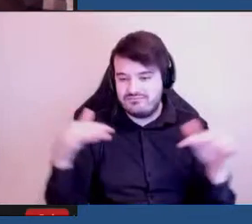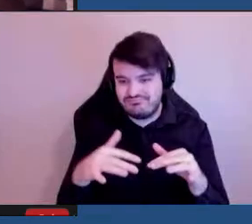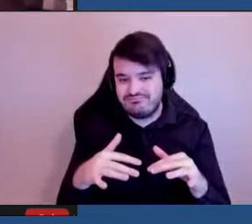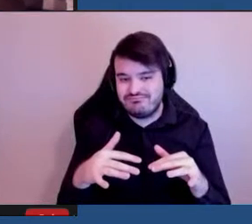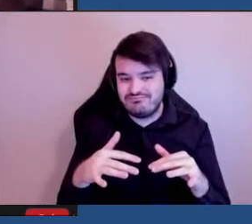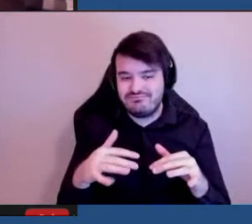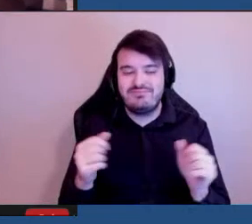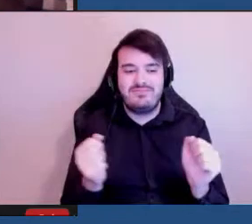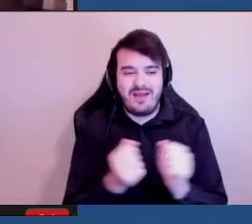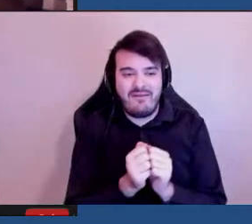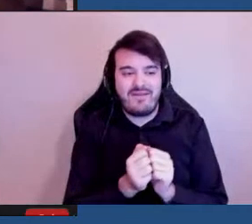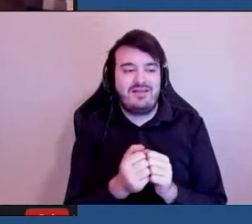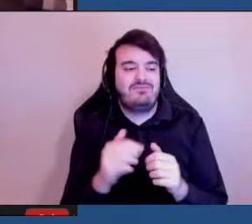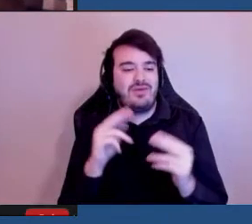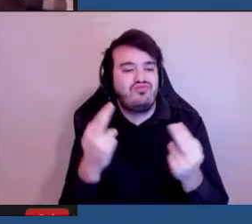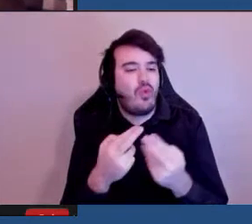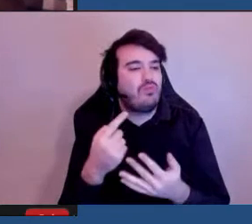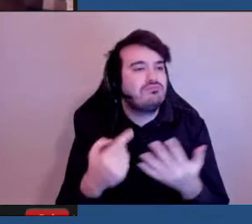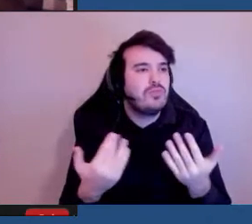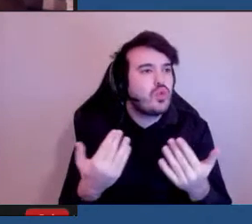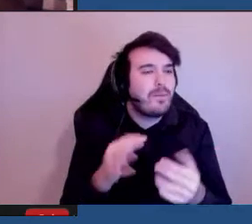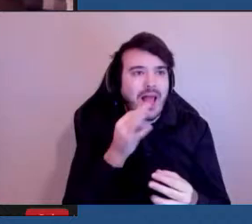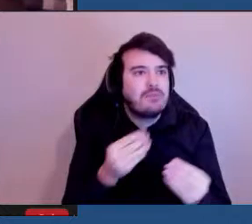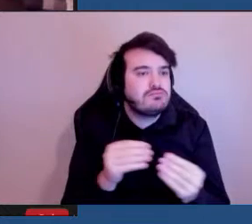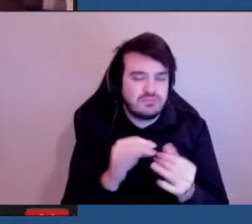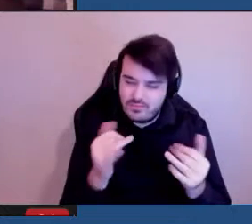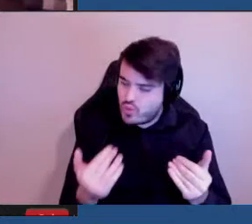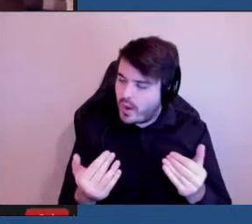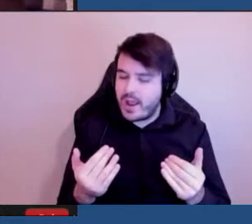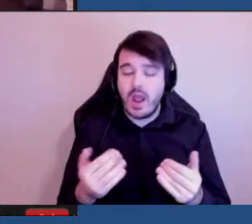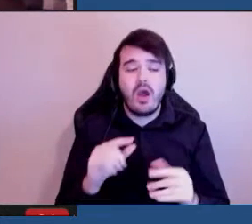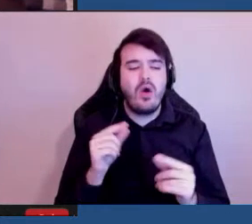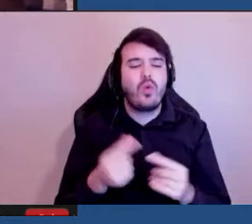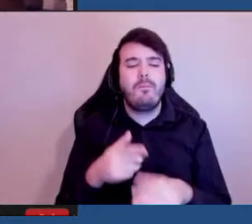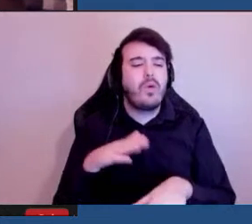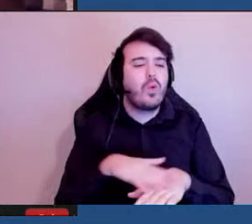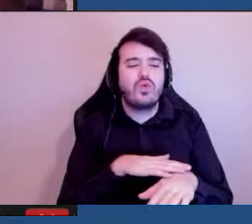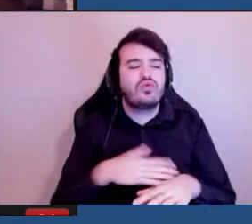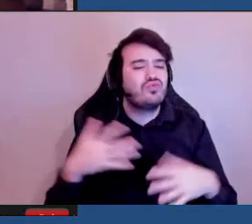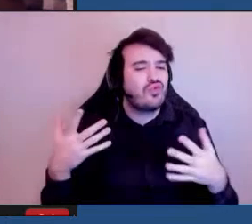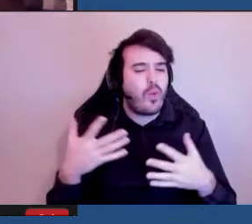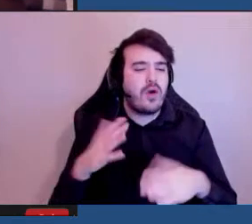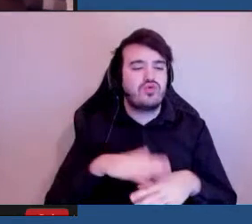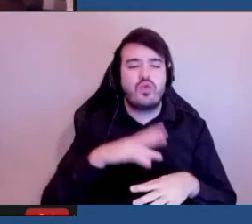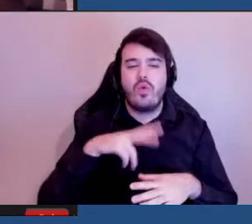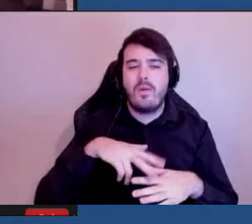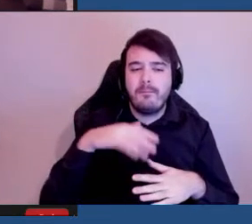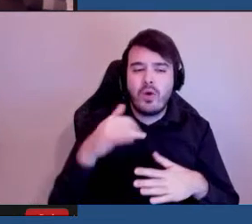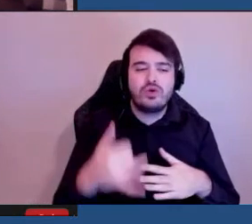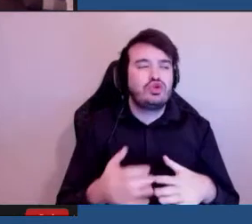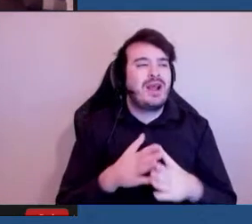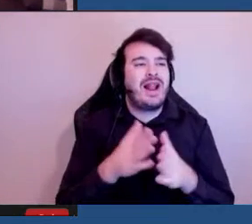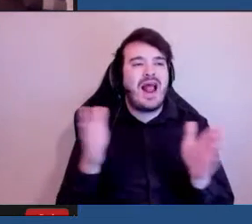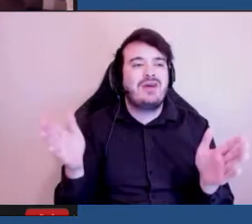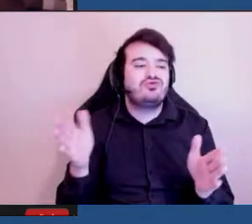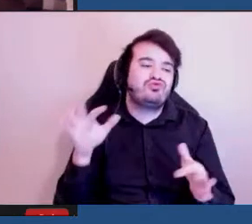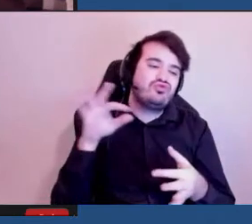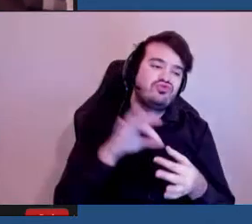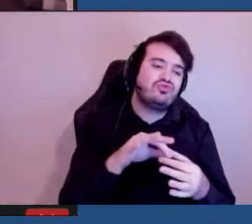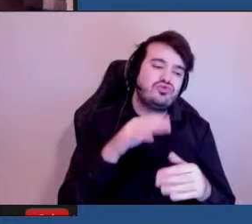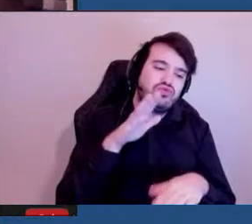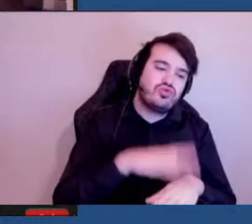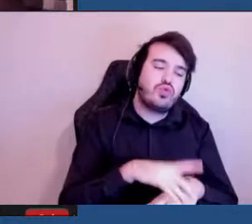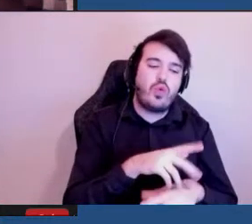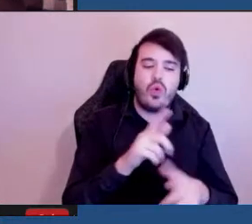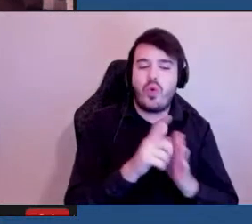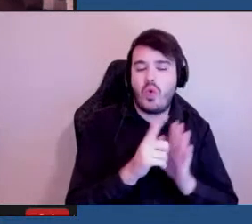spéciales au besoin. Le groupe consulte sur les projets en vertu de la loi sur